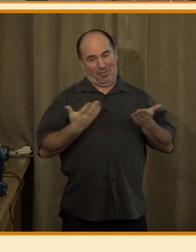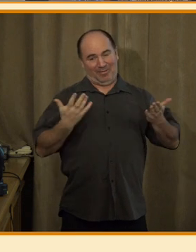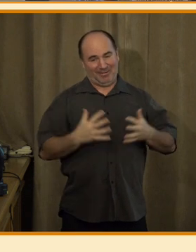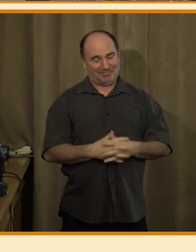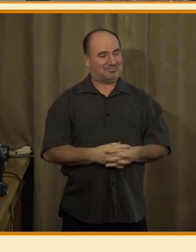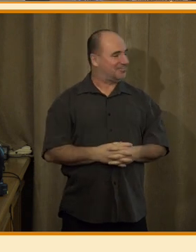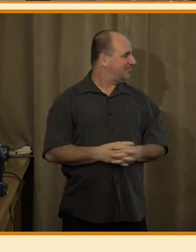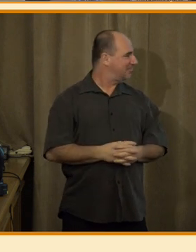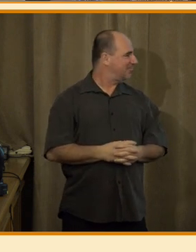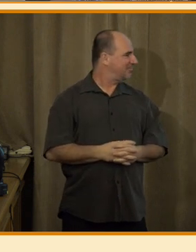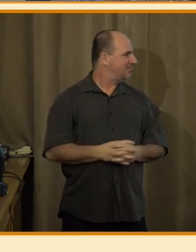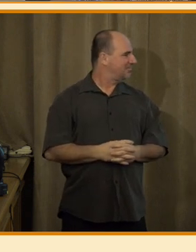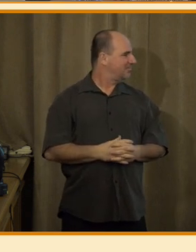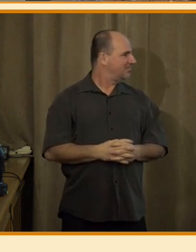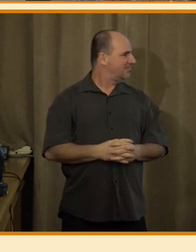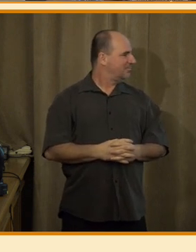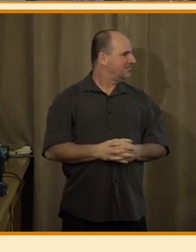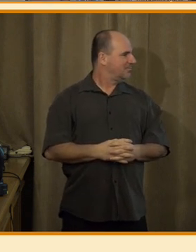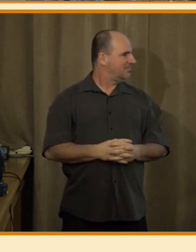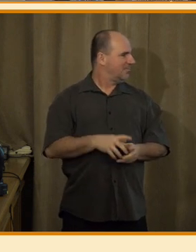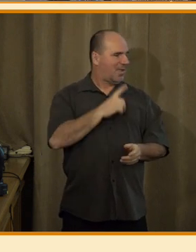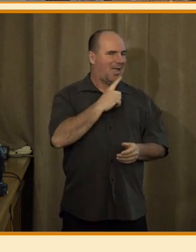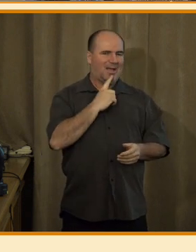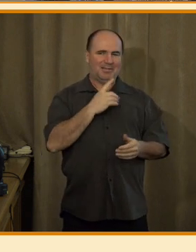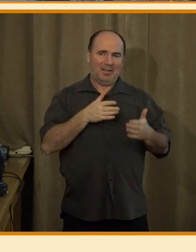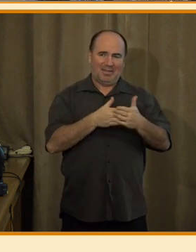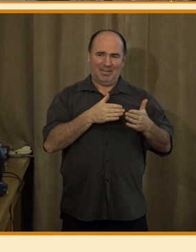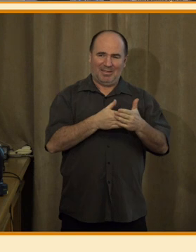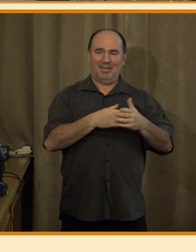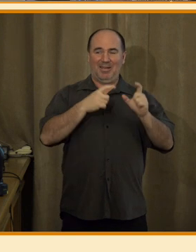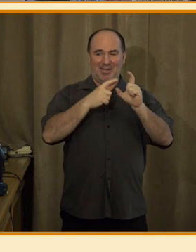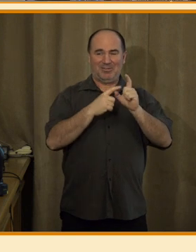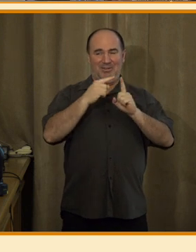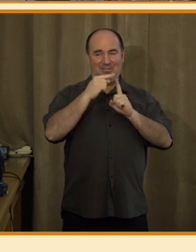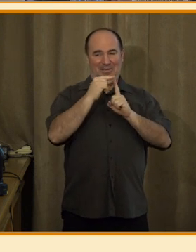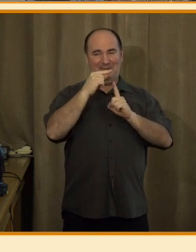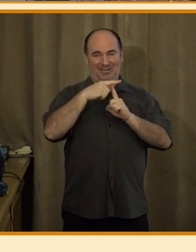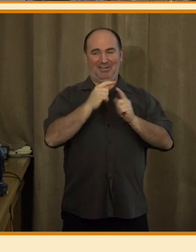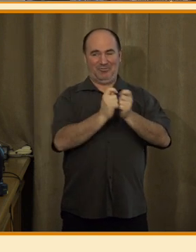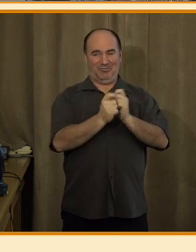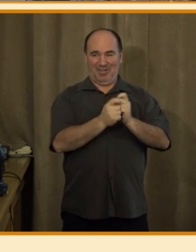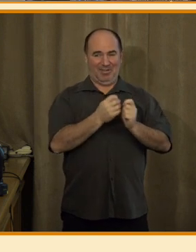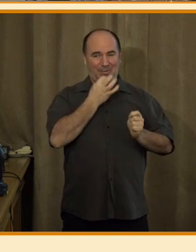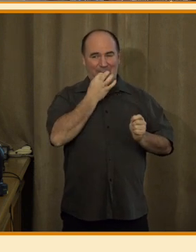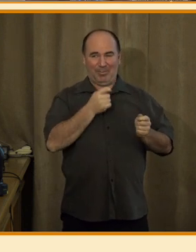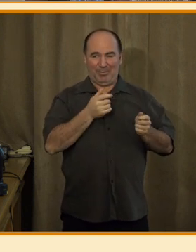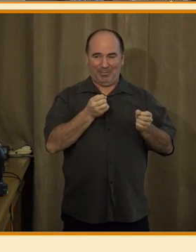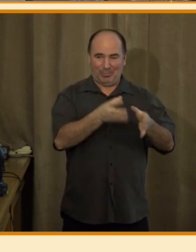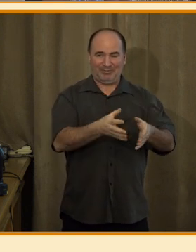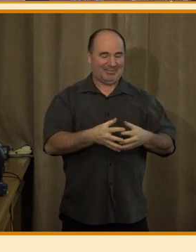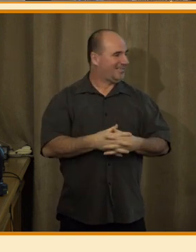Ono nás to asi nechce pustit k tomu chatu GPT, tak já možná začnu trochu improvizovat, a pokud se vám to pak podaří nahodit, tak